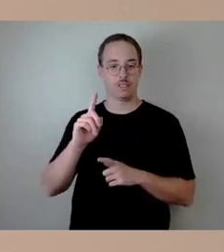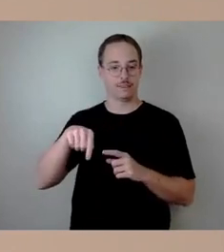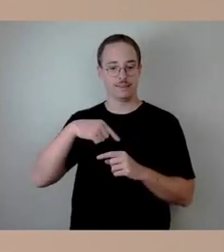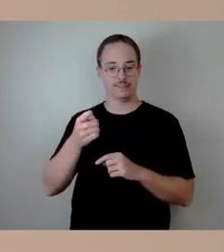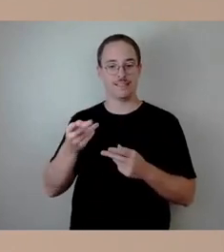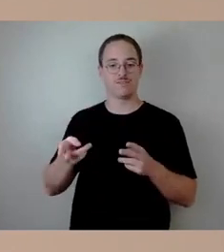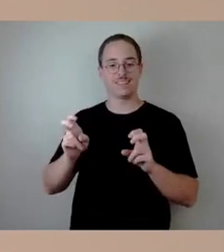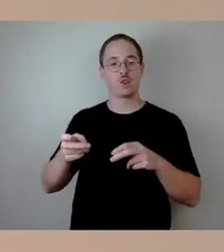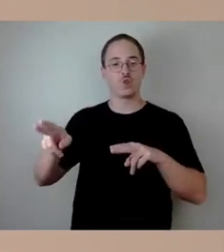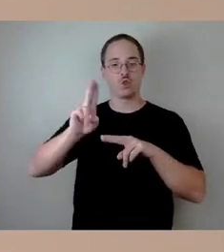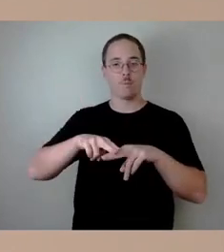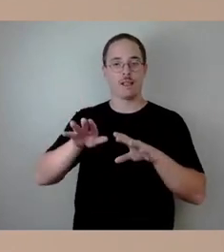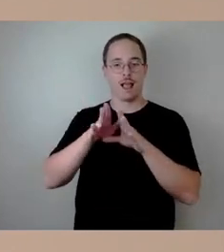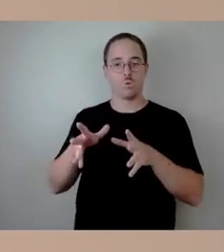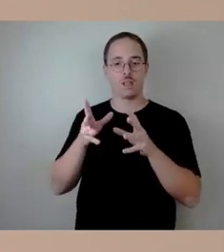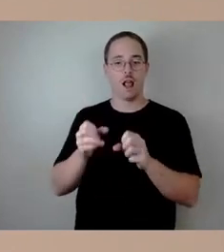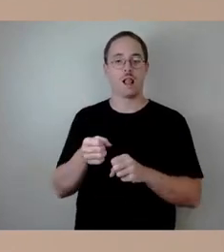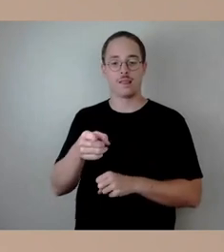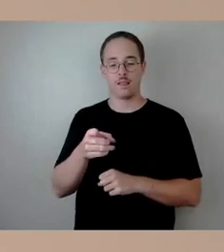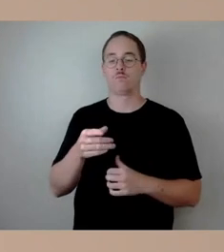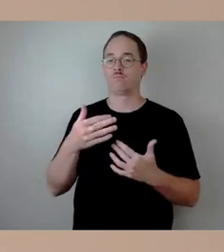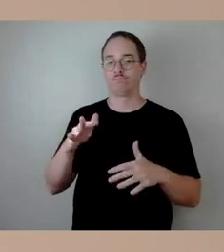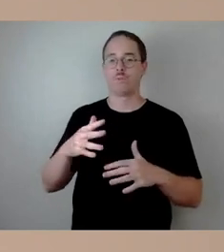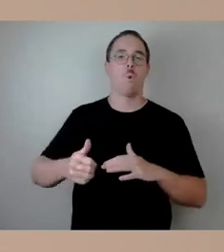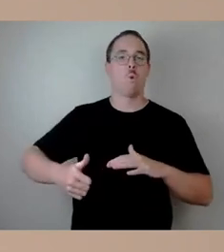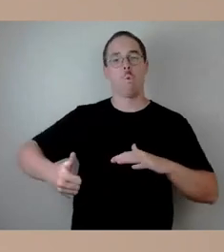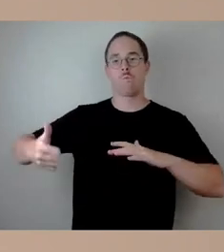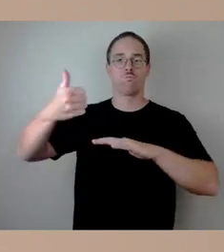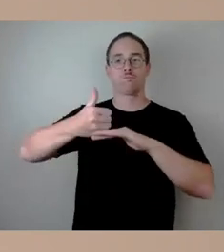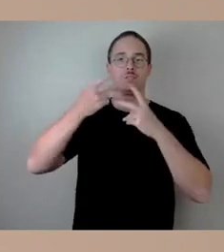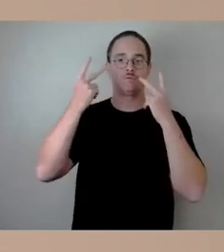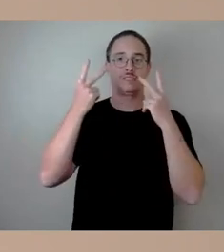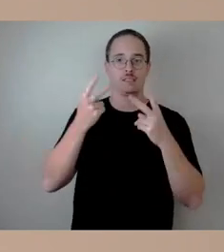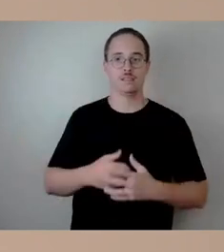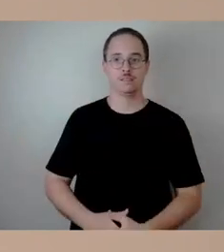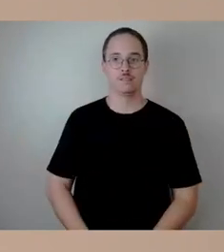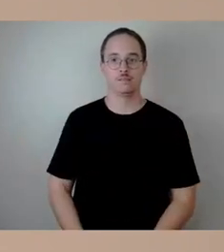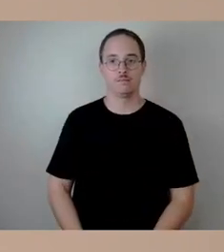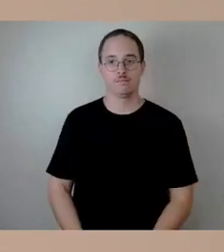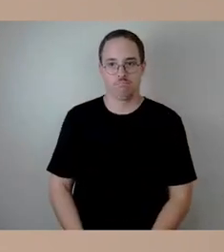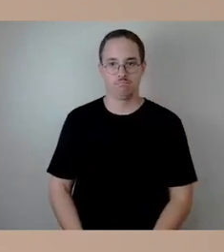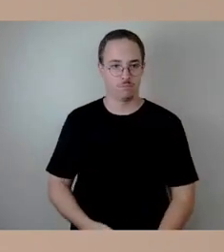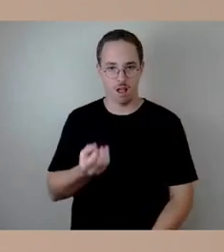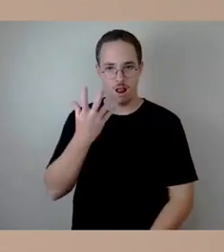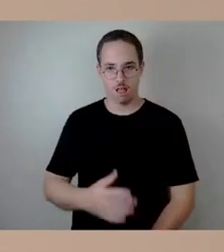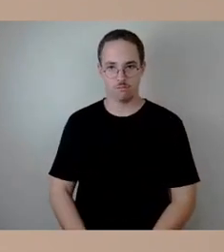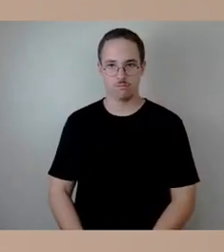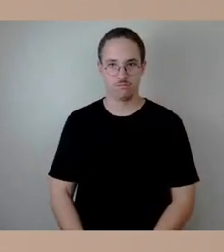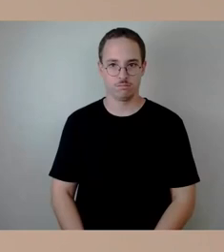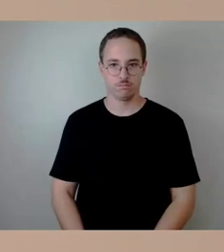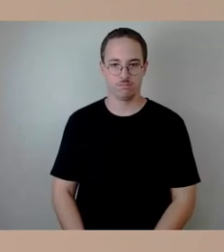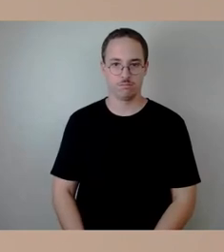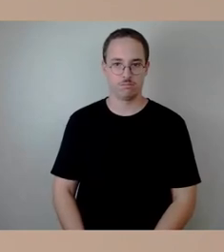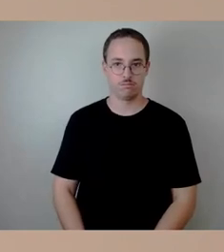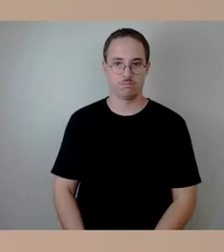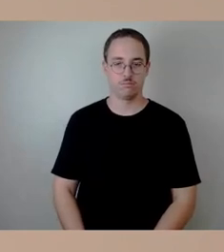Priorität haben. Das bestand da auch kein Zweifel. Wie gesagt, auch mit Blick auf die Tatsache, dass wir ja